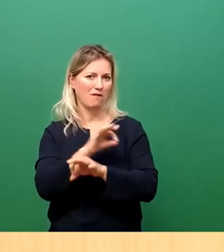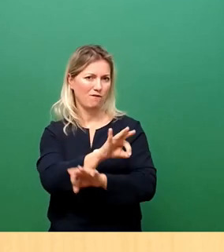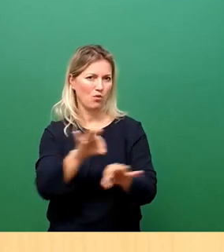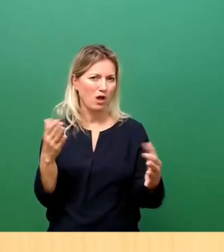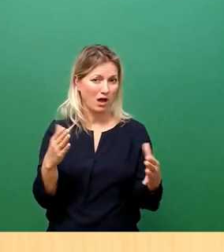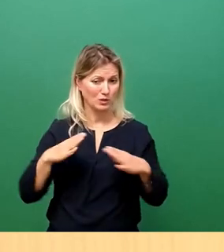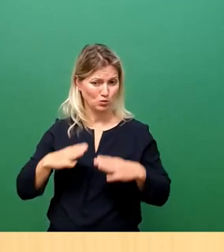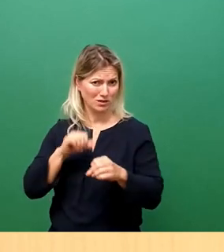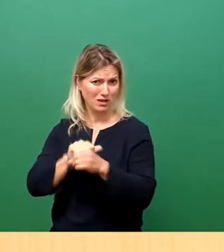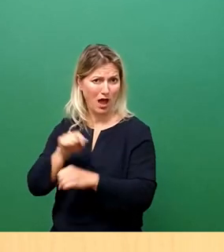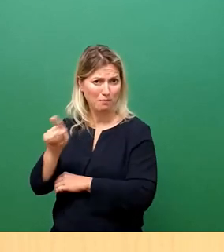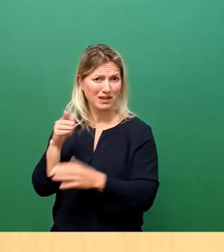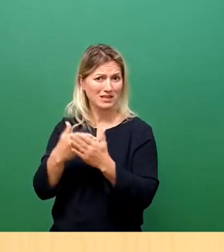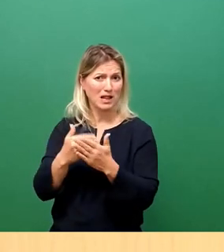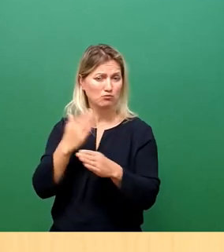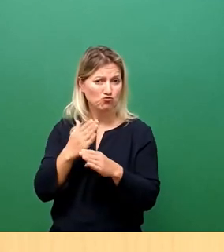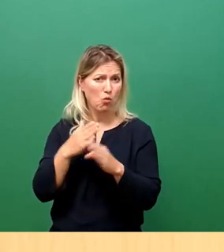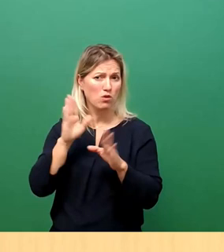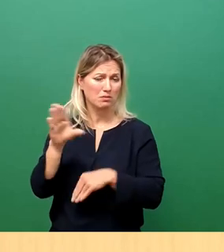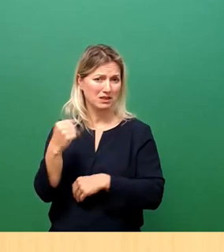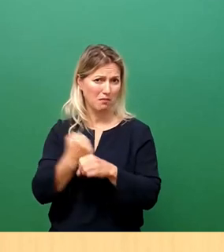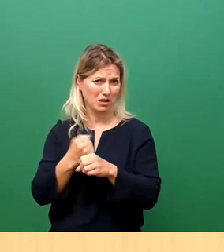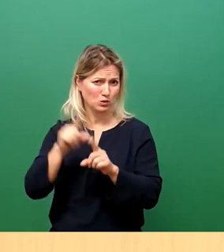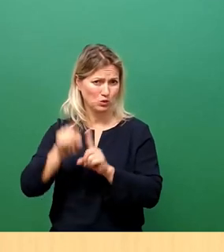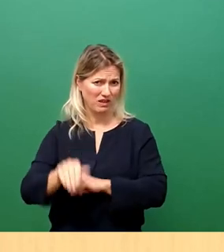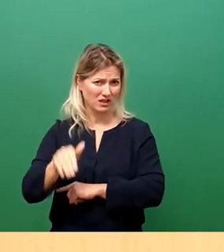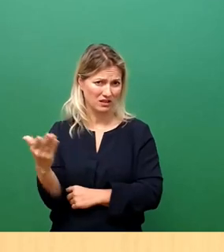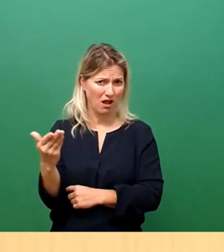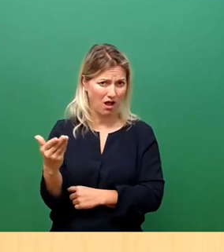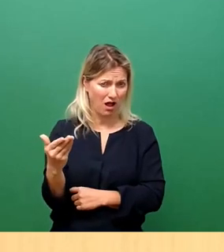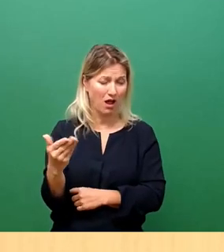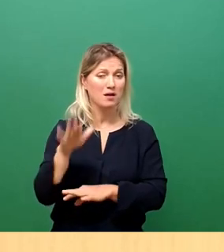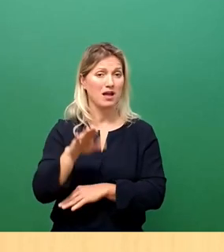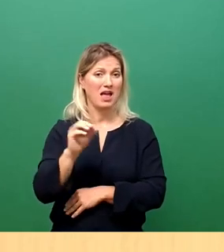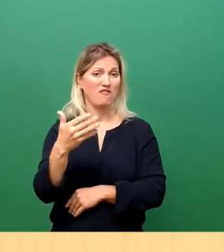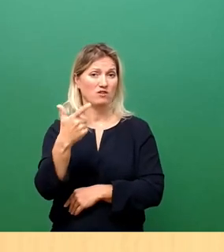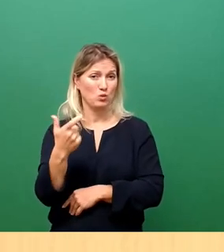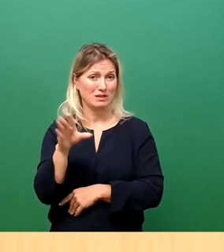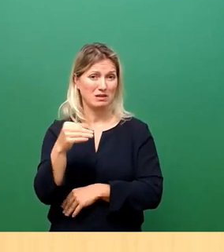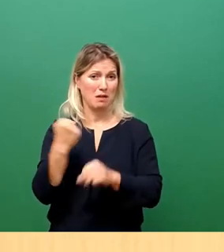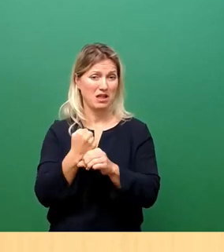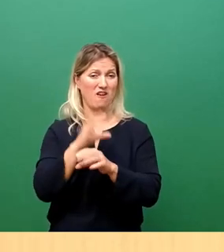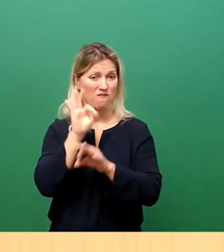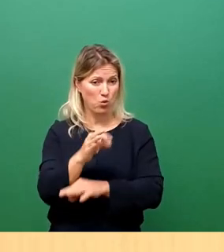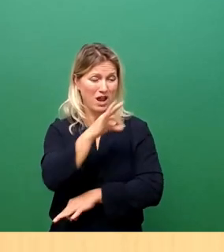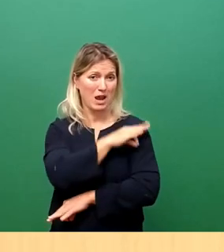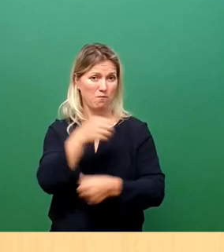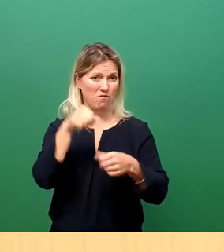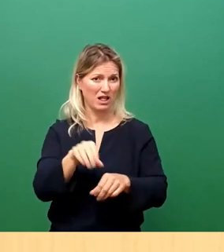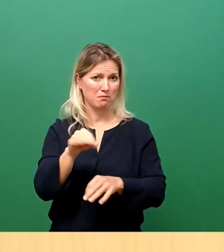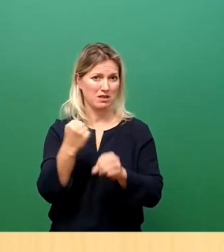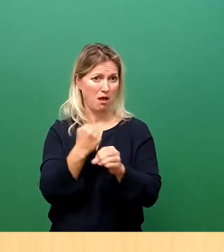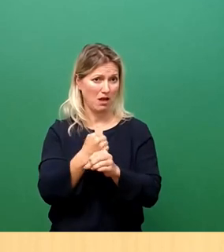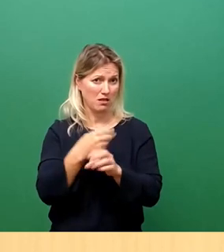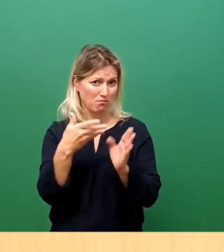so schon an jeder Stelle die Mitarbeiter. Jetzt werden zunächst 25 Mitarbeiter für die Umsetzung der Impfpflicht eingesetzt. Diese